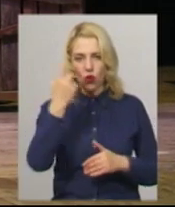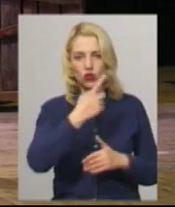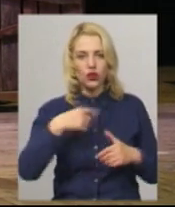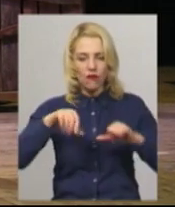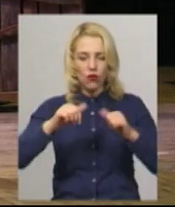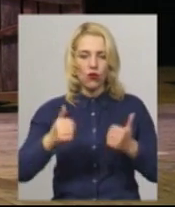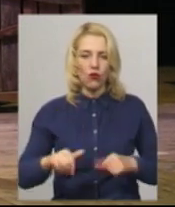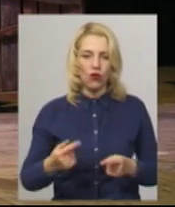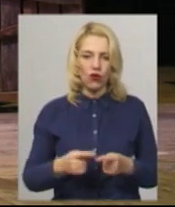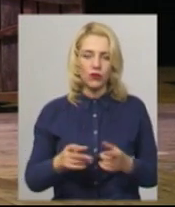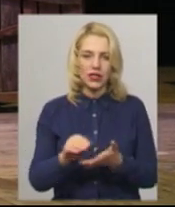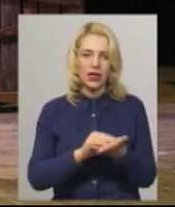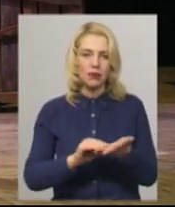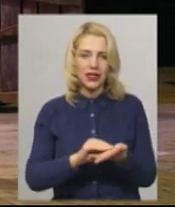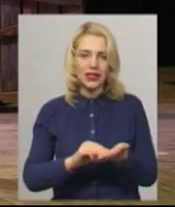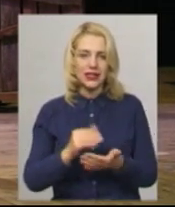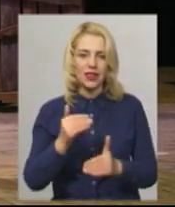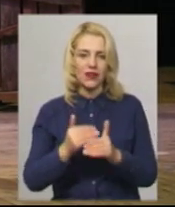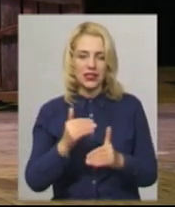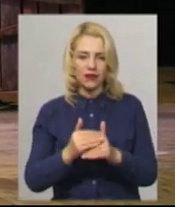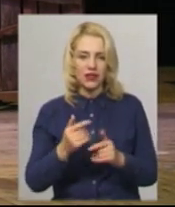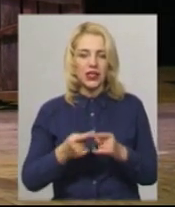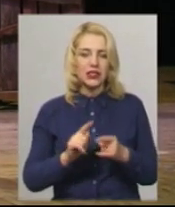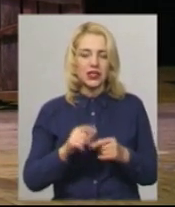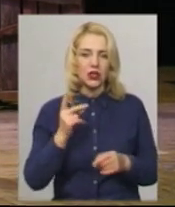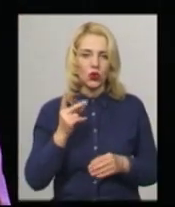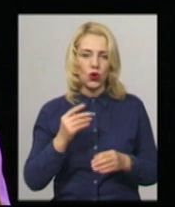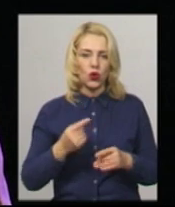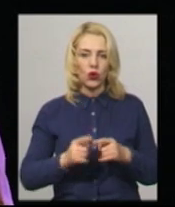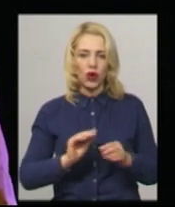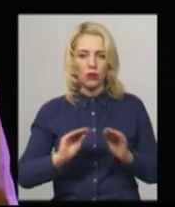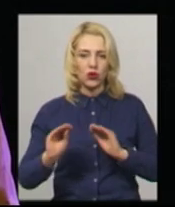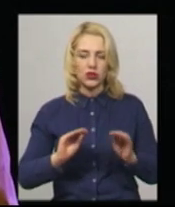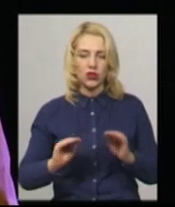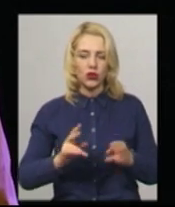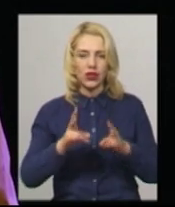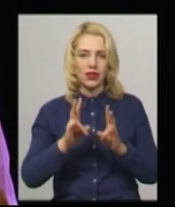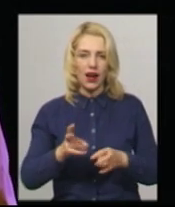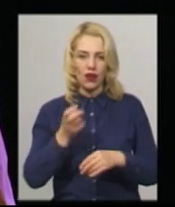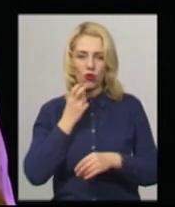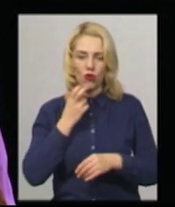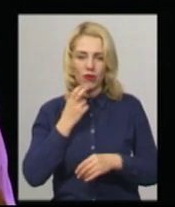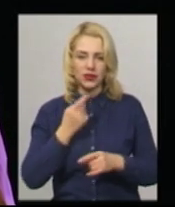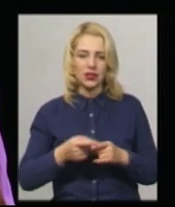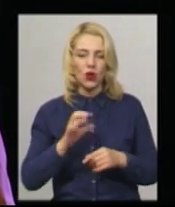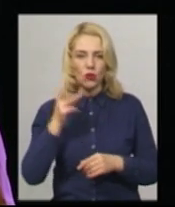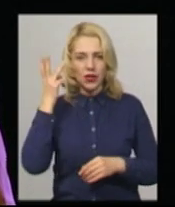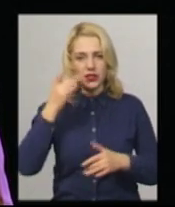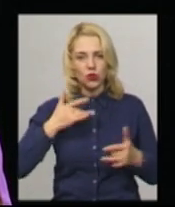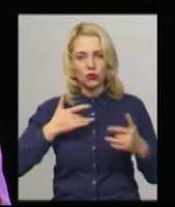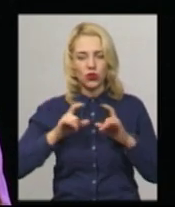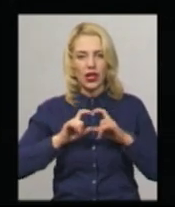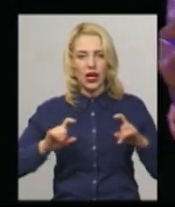театру імені Старицької, де репетиція вистави «Тев'є Тевель». Це друга постановка трагікомедії за твором Григорія Горіна у Хмельницькому театрі. Пригадує